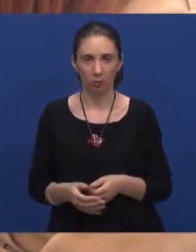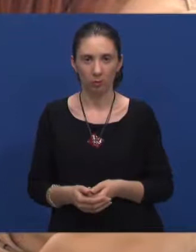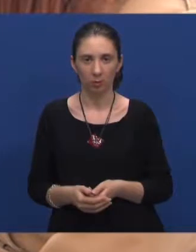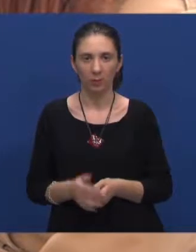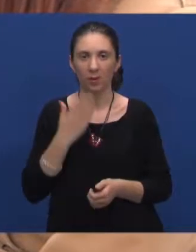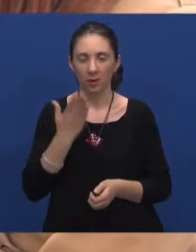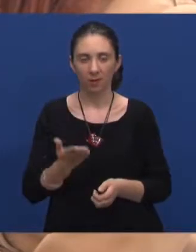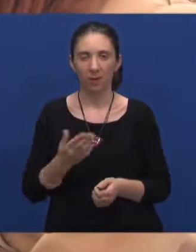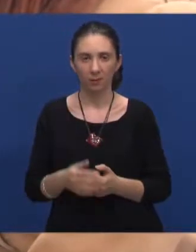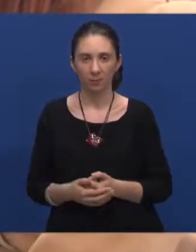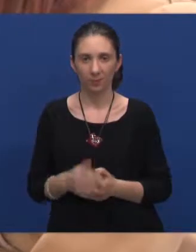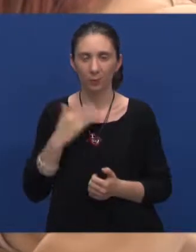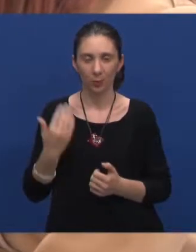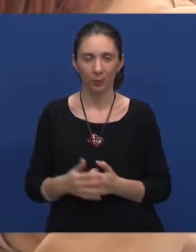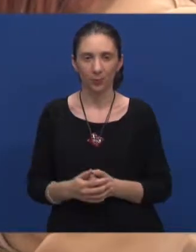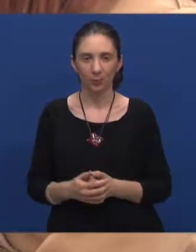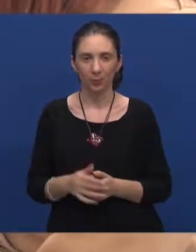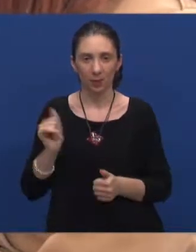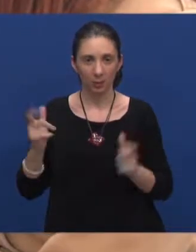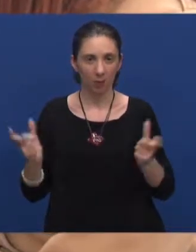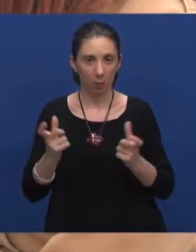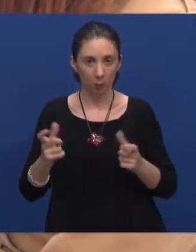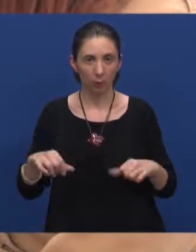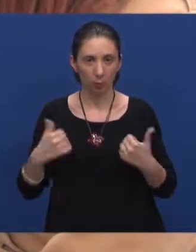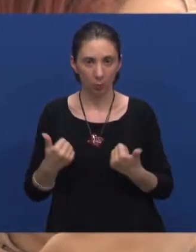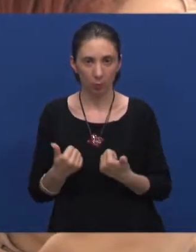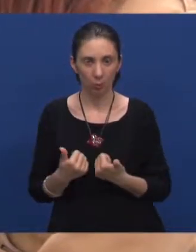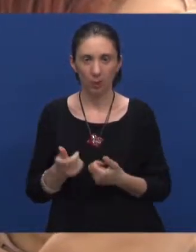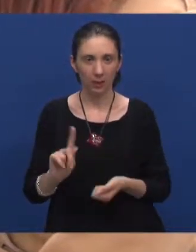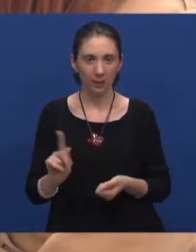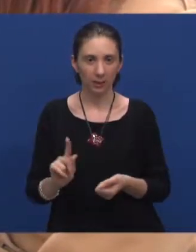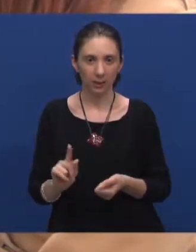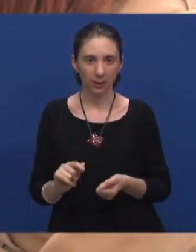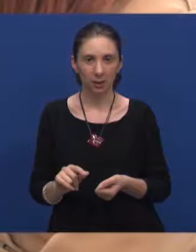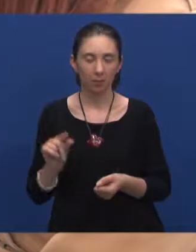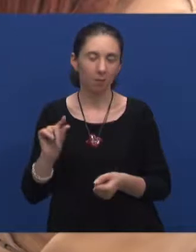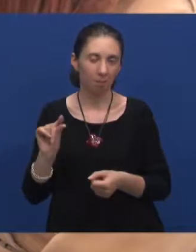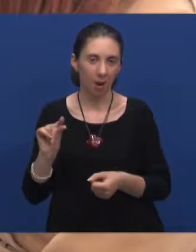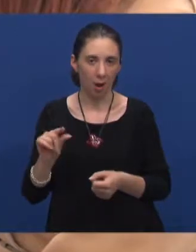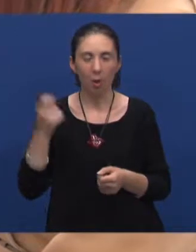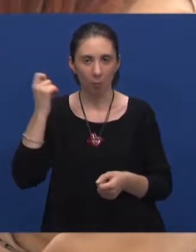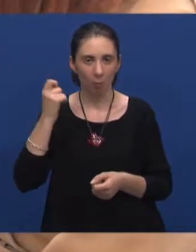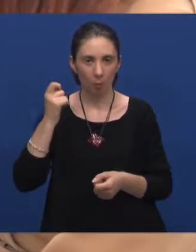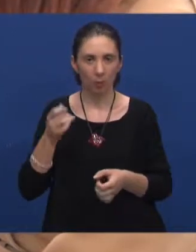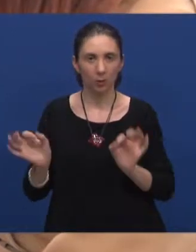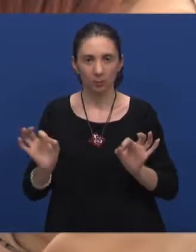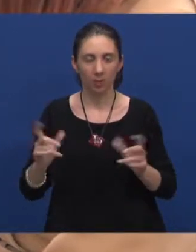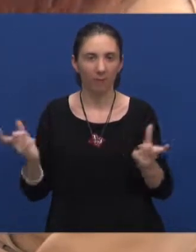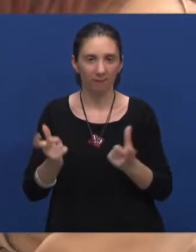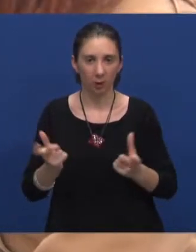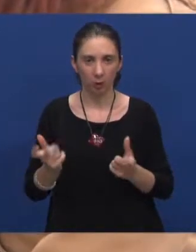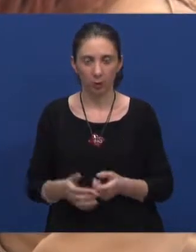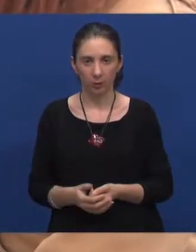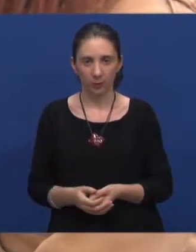A, hvala, hvala. Hvala puno. Jesi ga već proslavila u jutro? A, nisam, malo samo, ali popodne se sprema fešta.